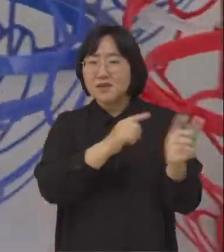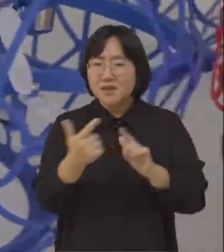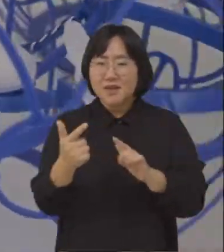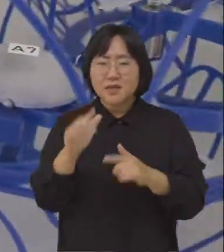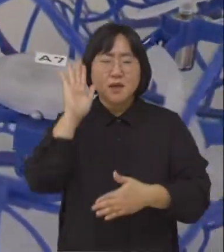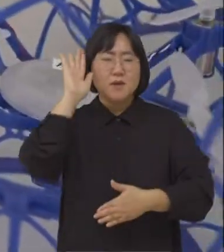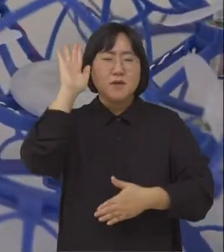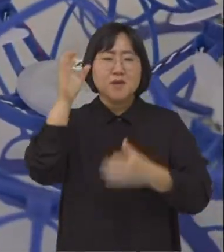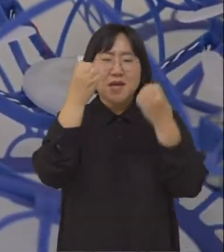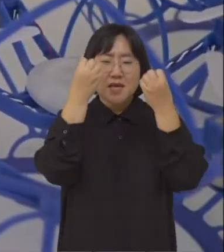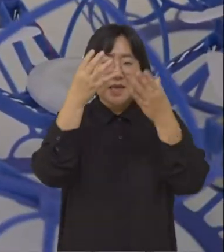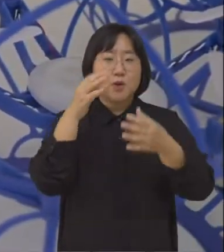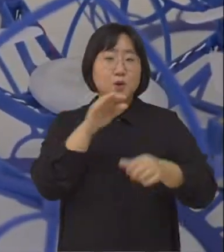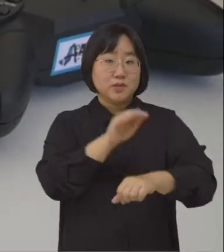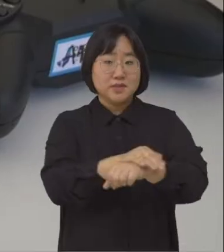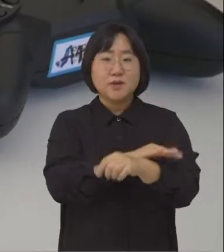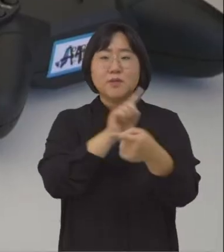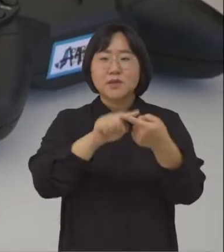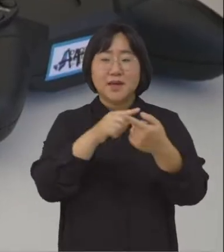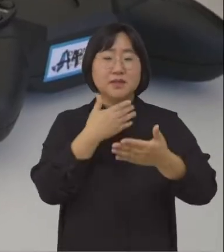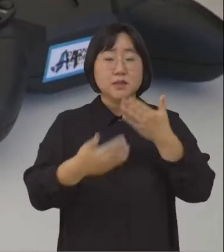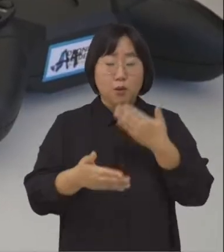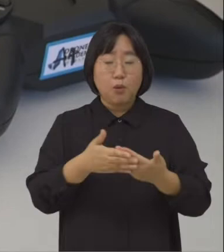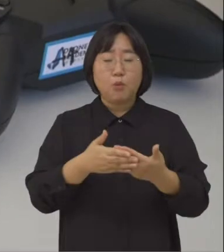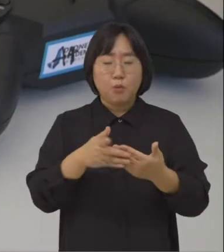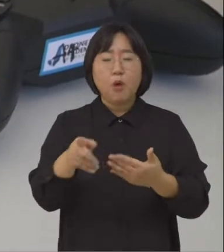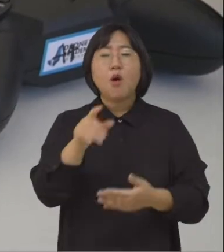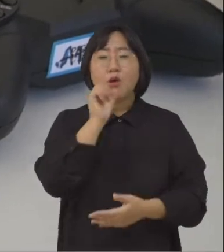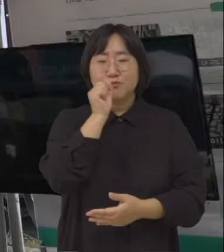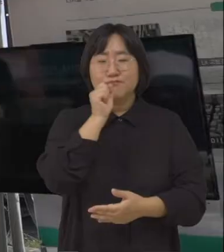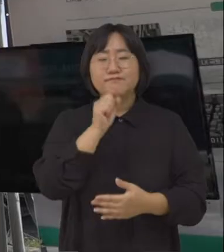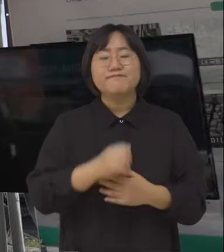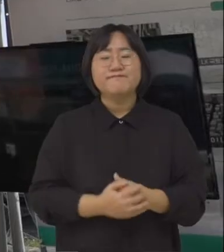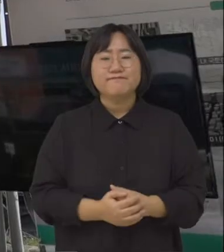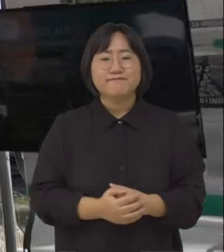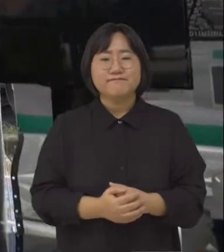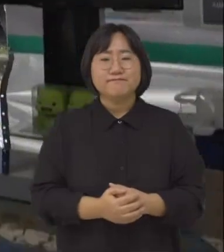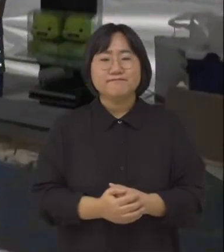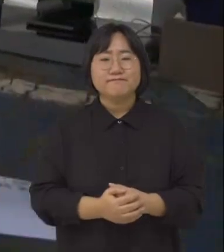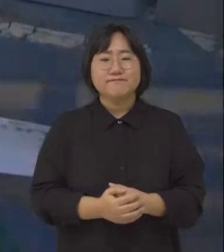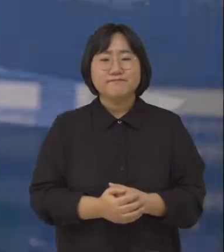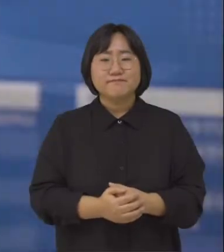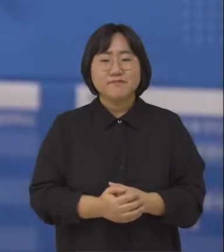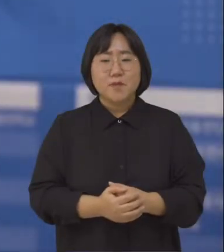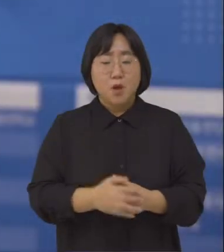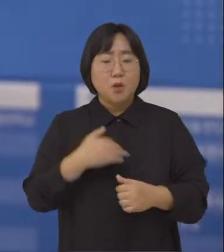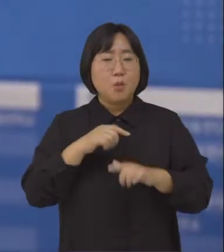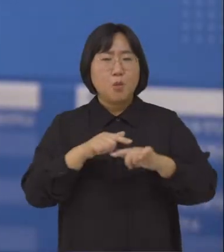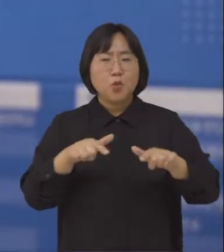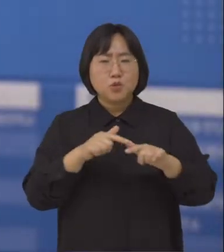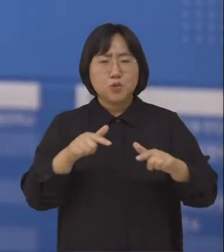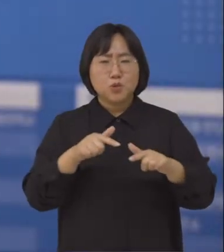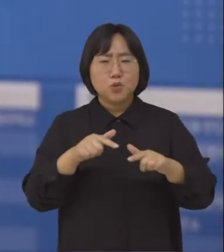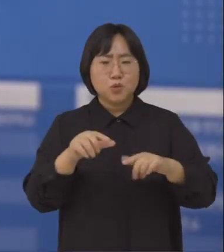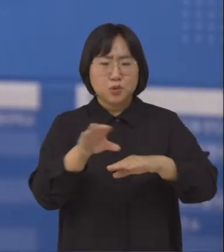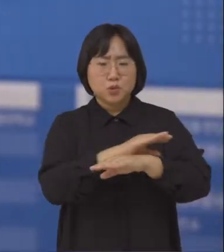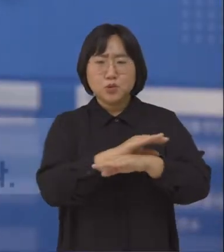신직업에 대한 체험이 참가자들로부터 좋은 반응을 얻고 있습니다. 평소에 소프트 관련